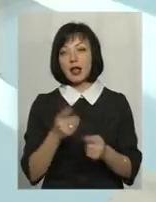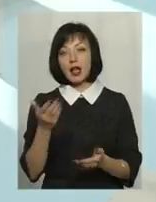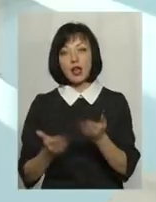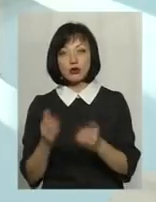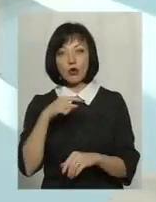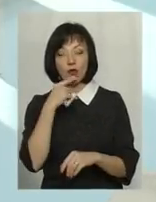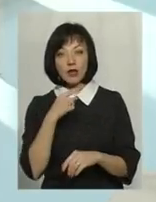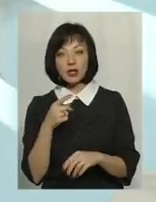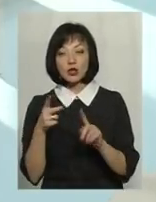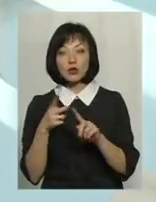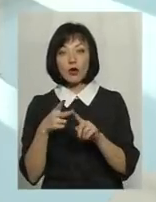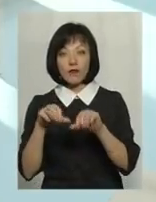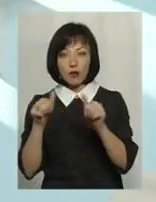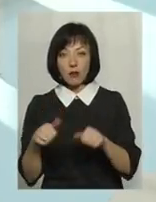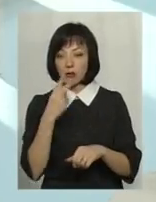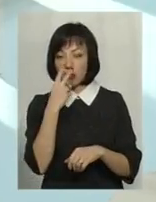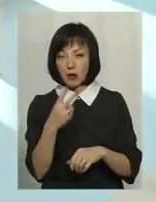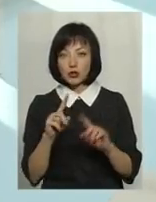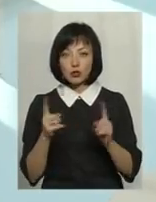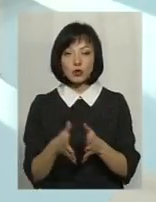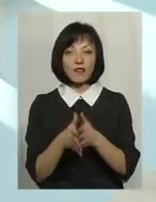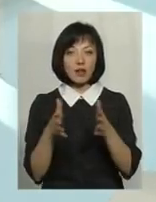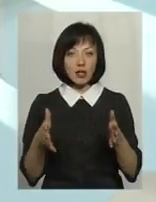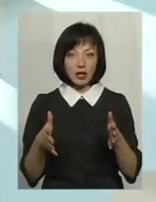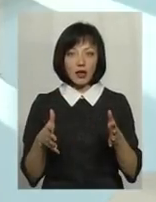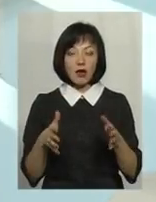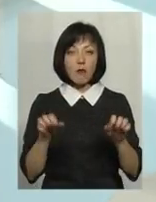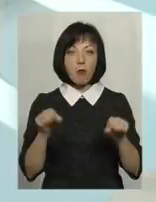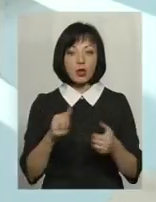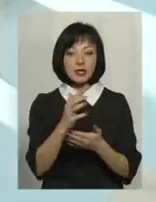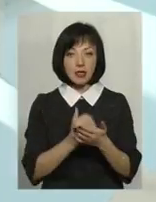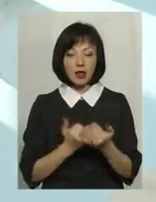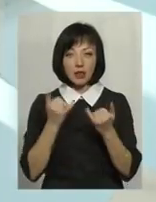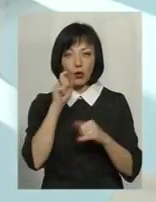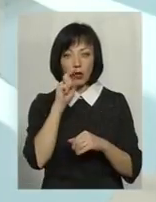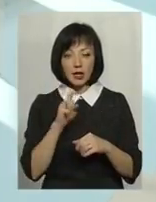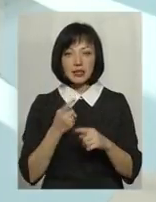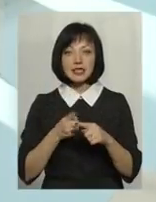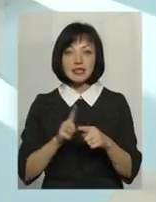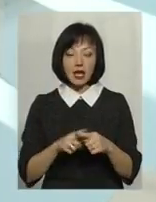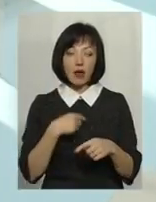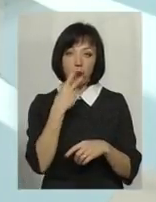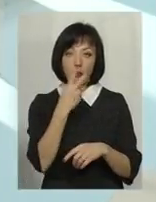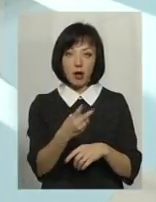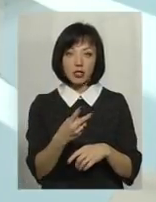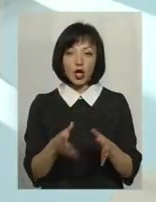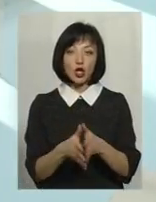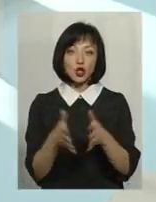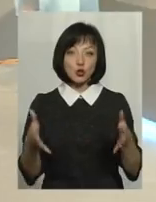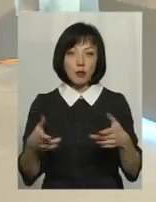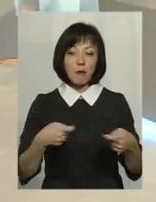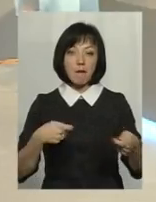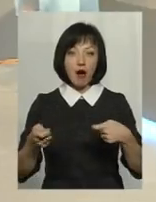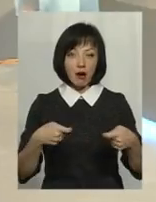Якщо говорити, який другий формат я побачив, і дуже великий потенціал для України безпосередньо там. Це я побачив супермаркети,